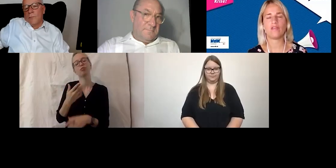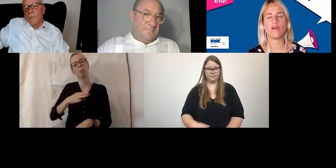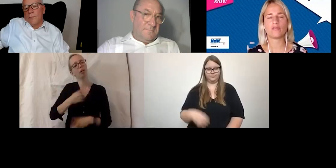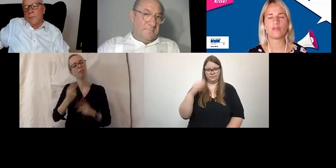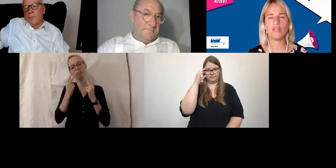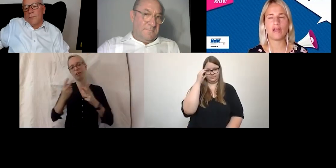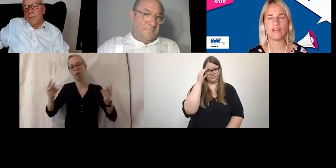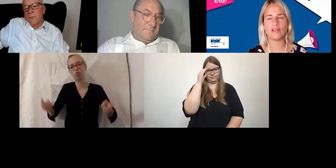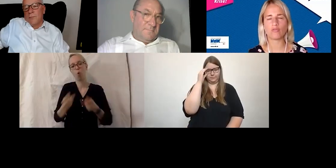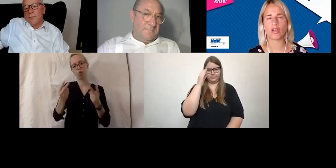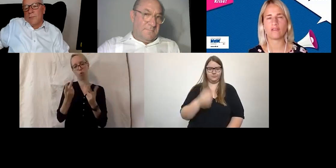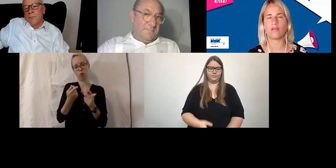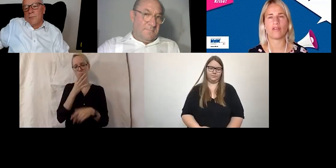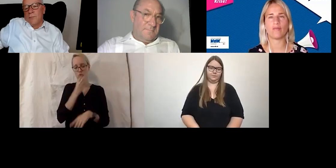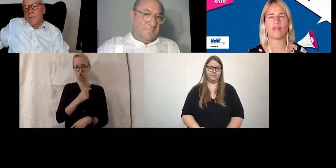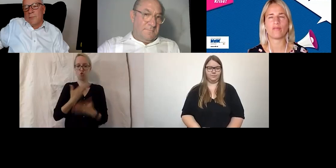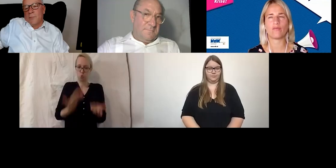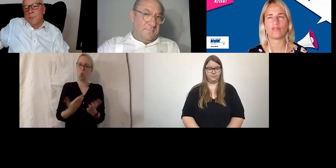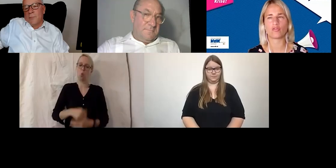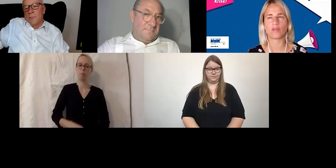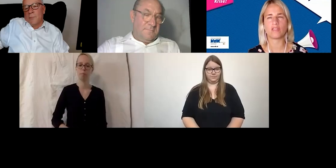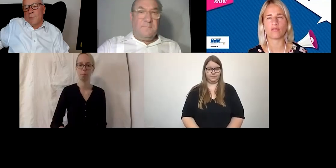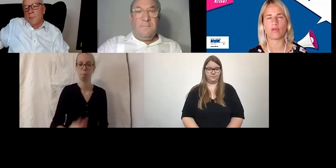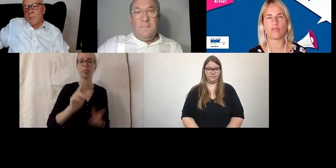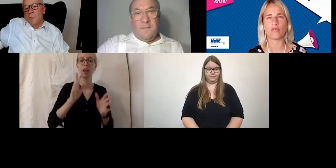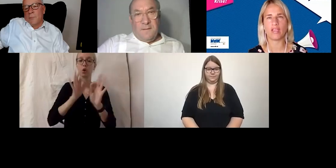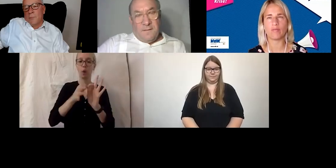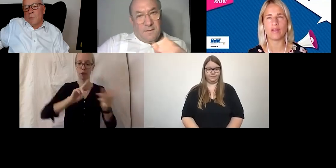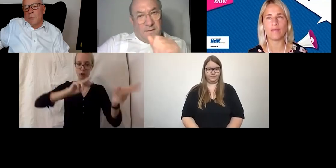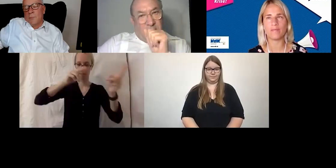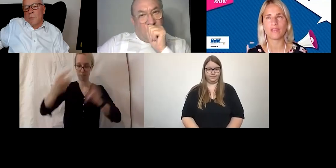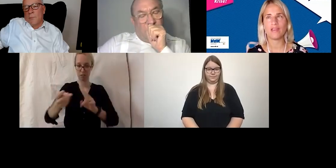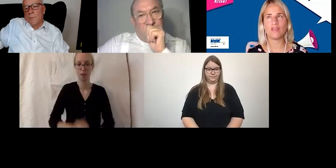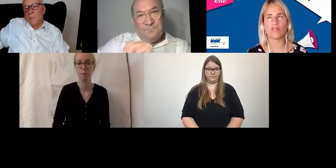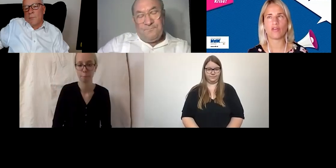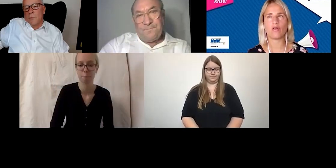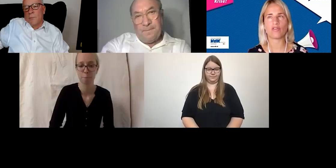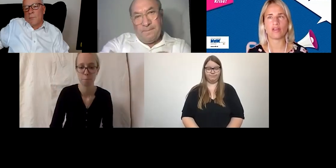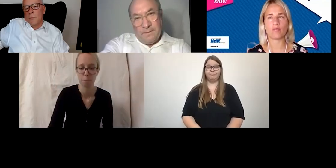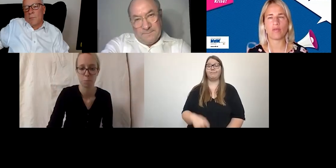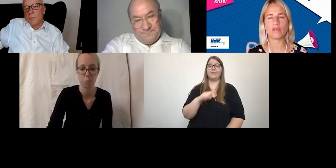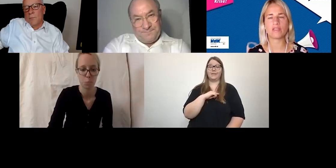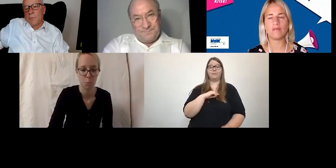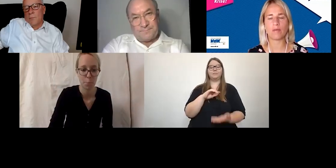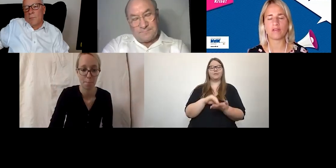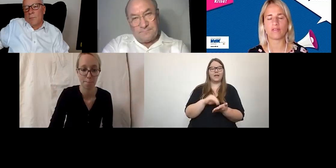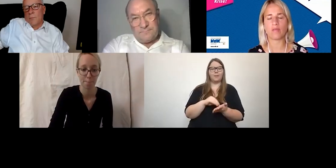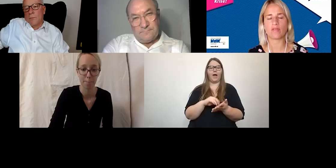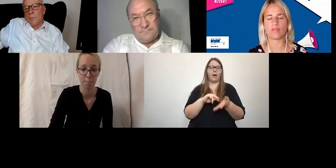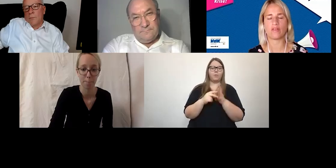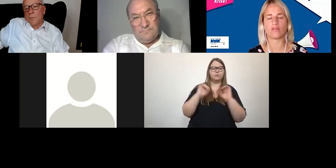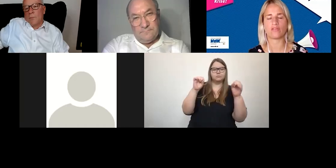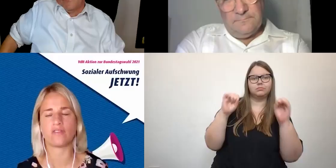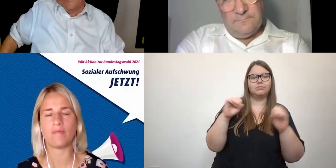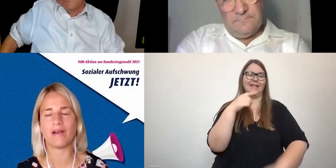ist ja heute mit mir eine hier am Start, die auch selber weiß, wovon sie spricht, also auch aus eigenem Erleben. Ihr wisst es auch aus anderer Perspektive, aber das ist ja